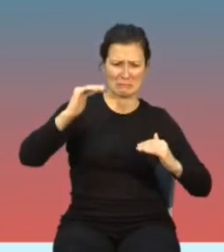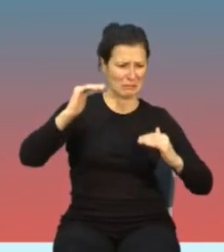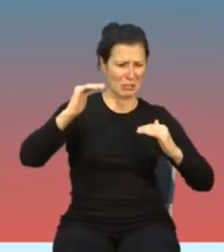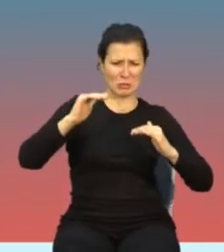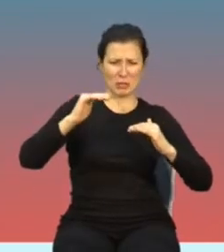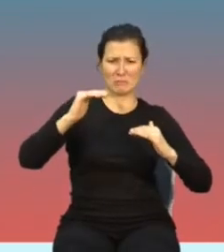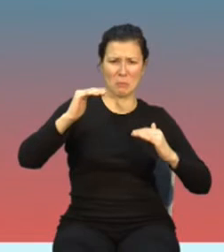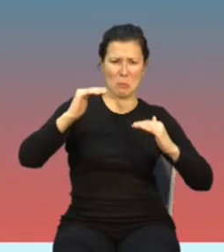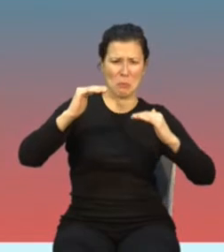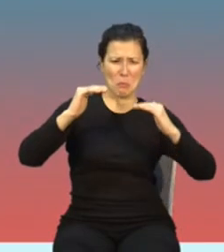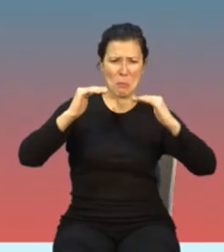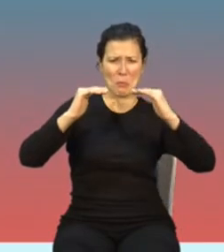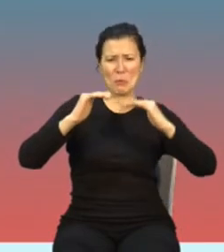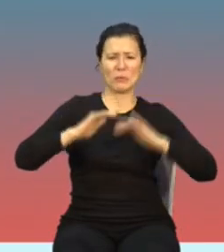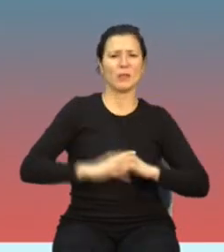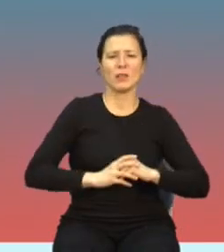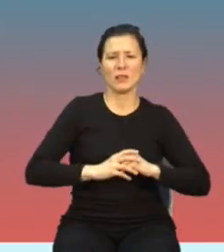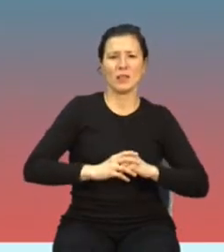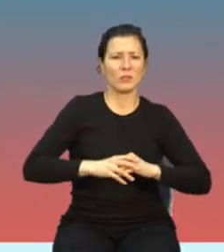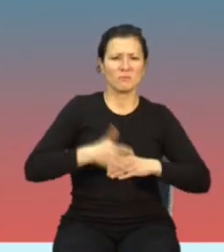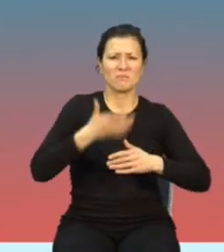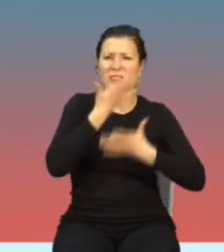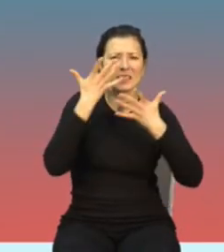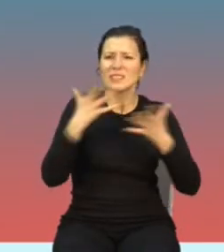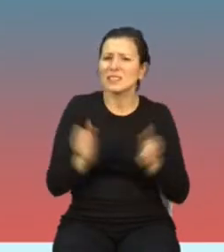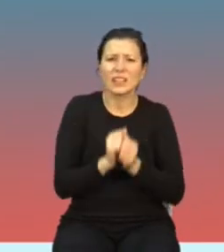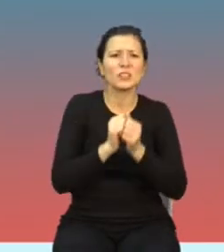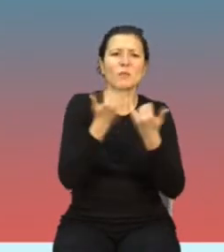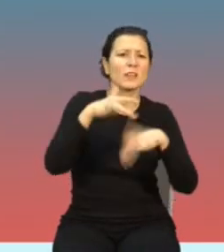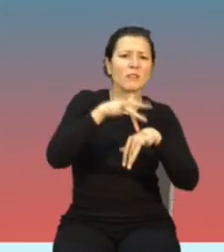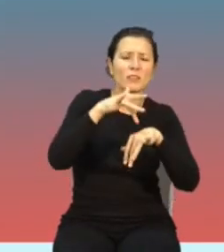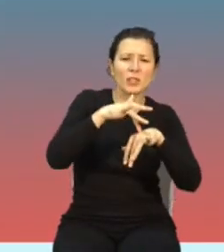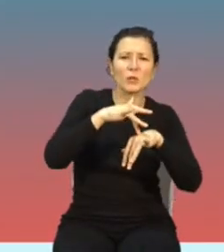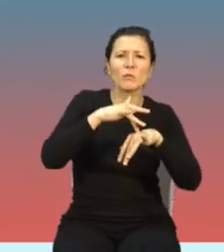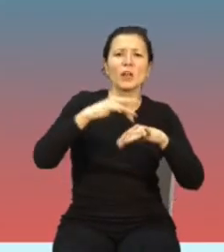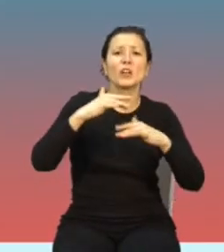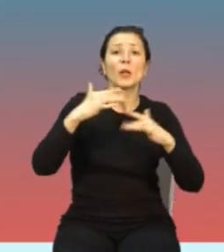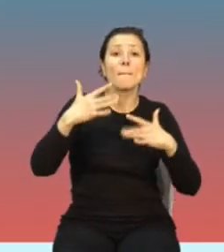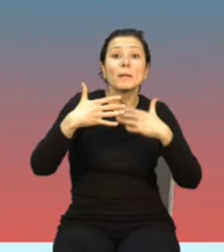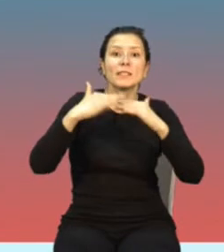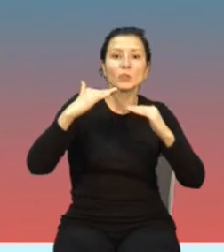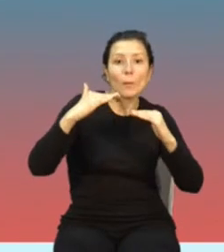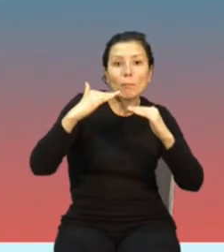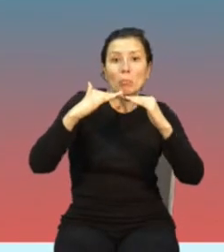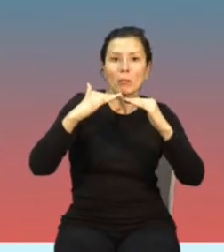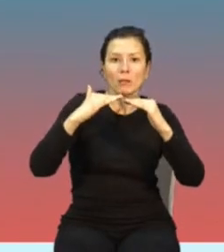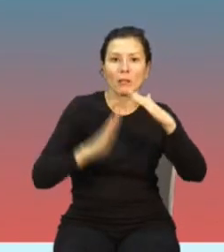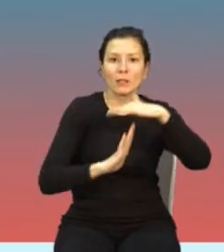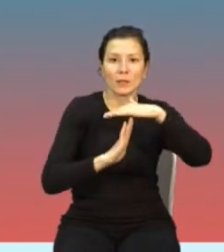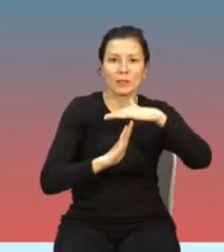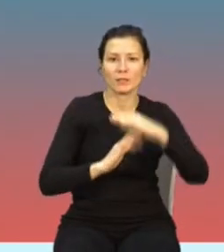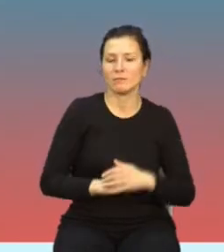nie znaleźliśmy, co by było nawet blisko limitu ustanawianego zgodnie z IGNIRP. I